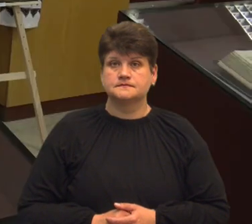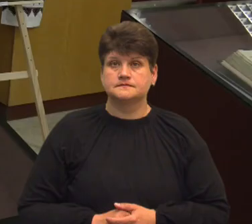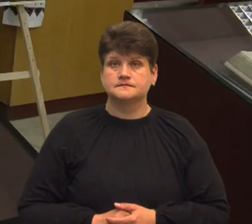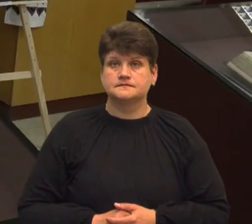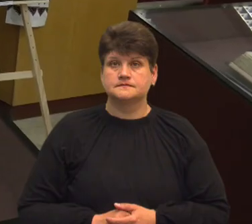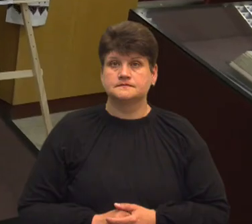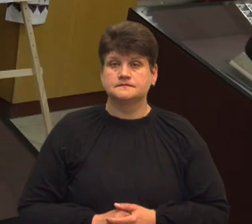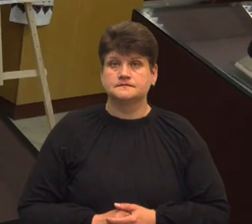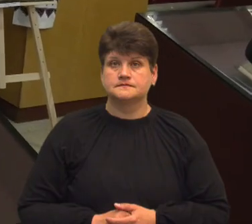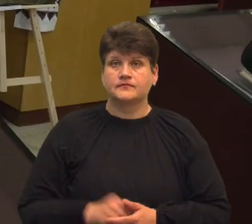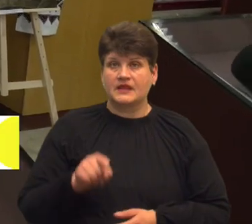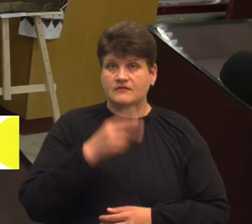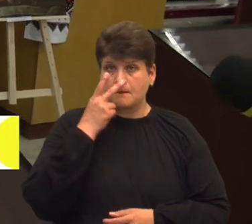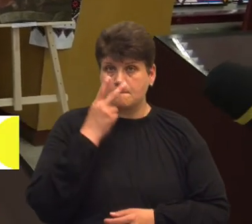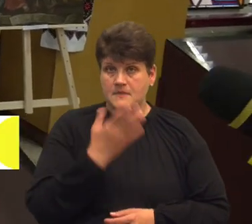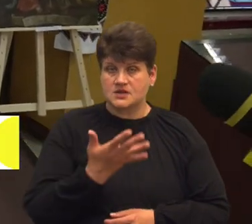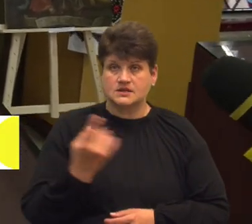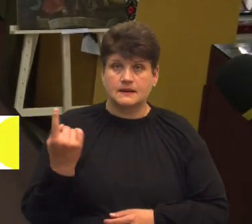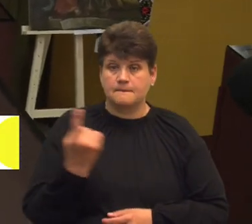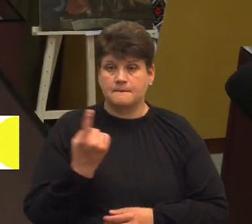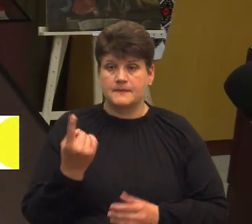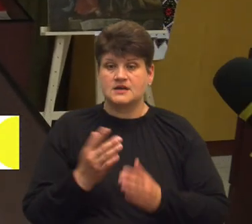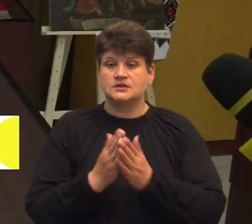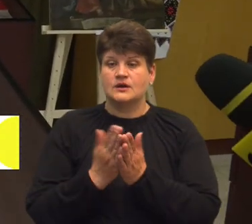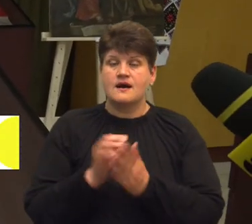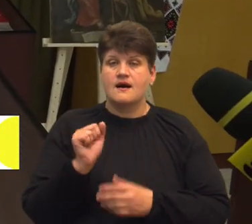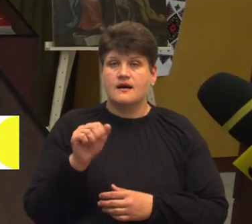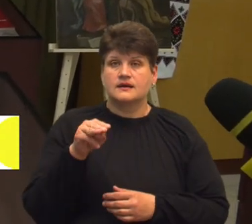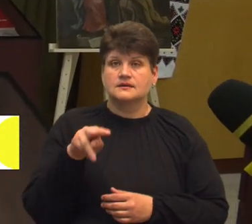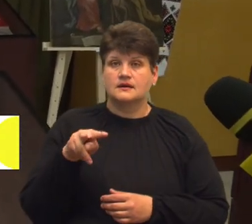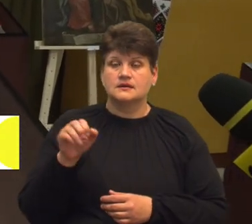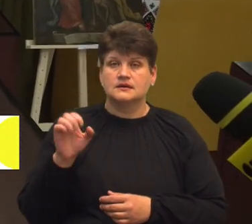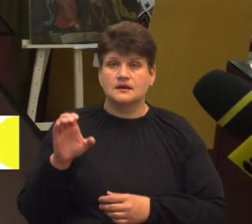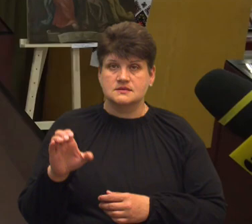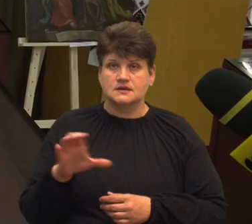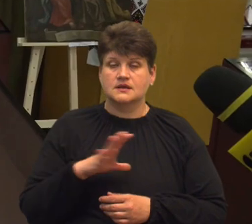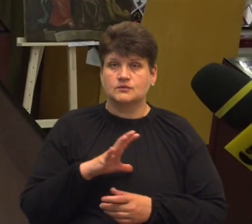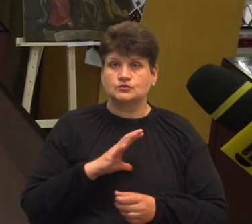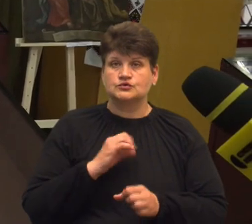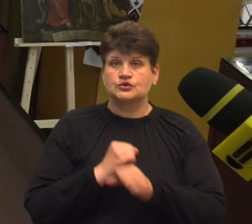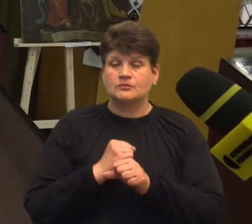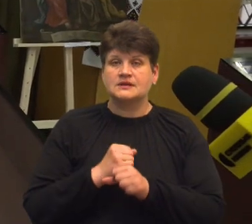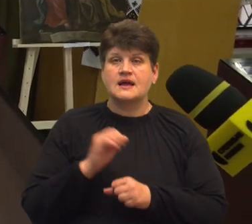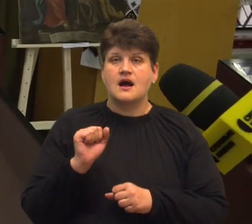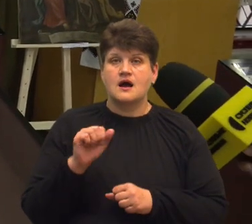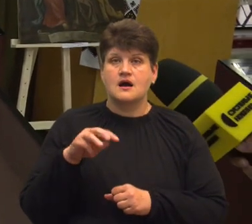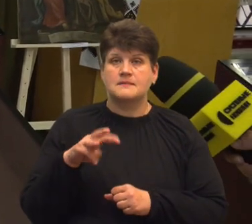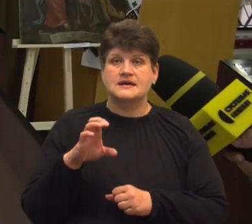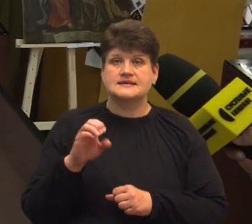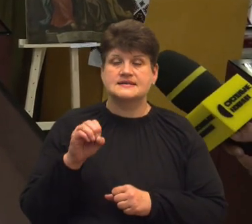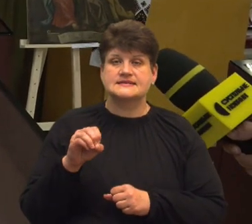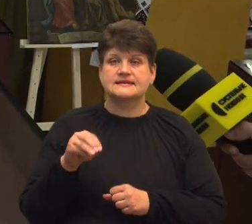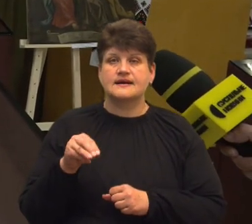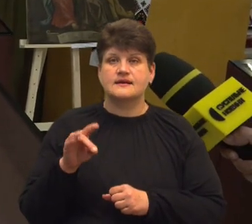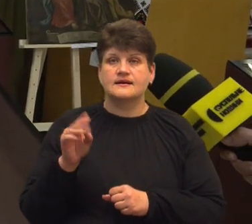Ви бачите перед собою перший том Атласу, який був надрукоєний в Амстердамі з братами Оганом і Вільгельмом